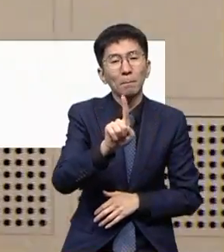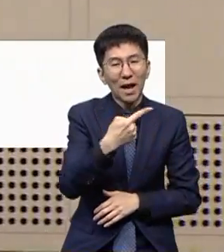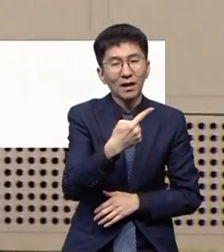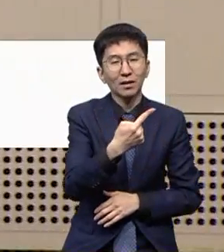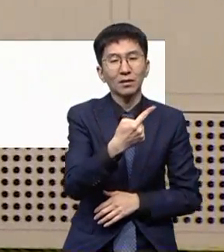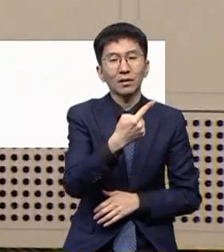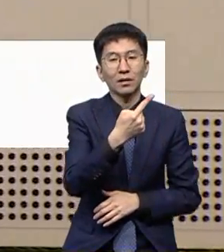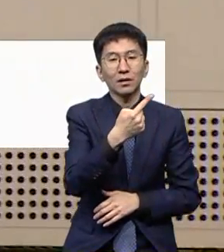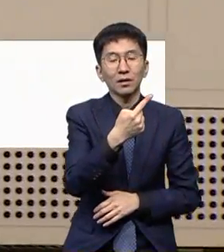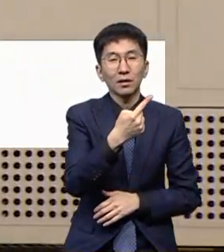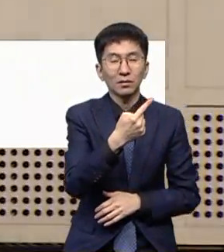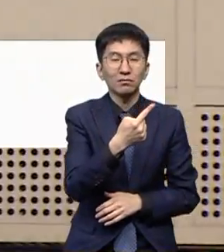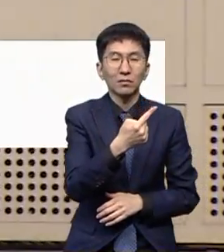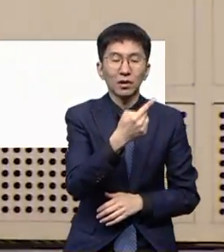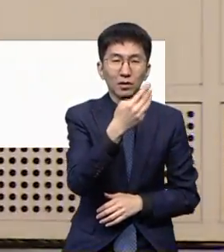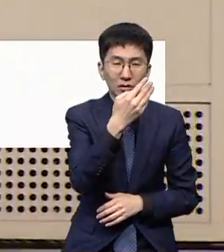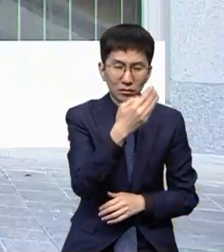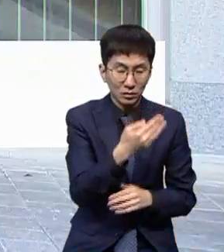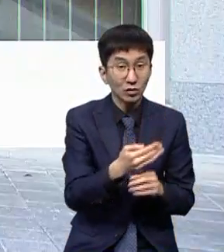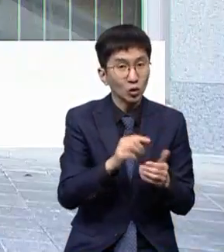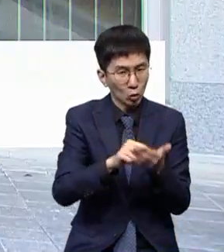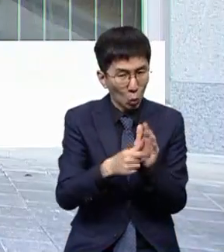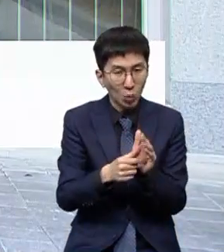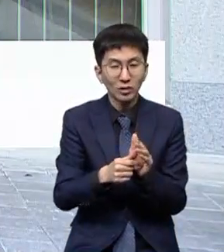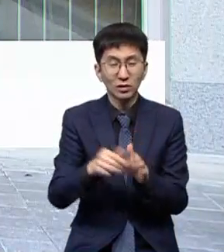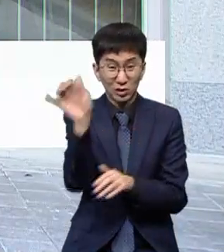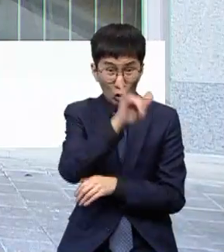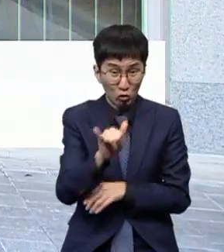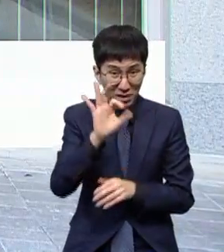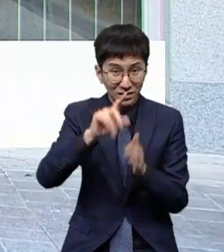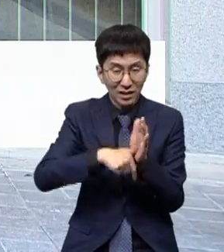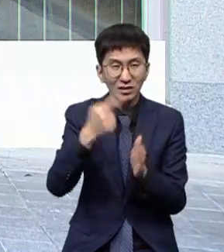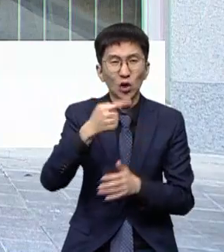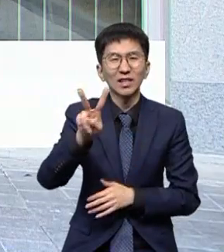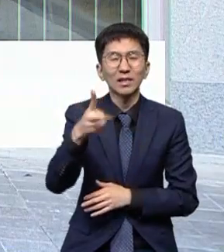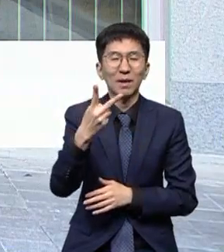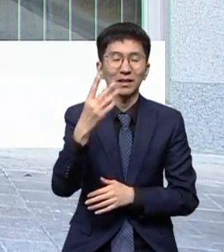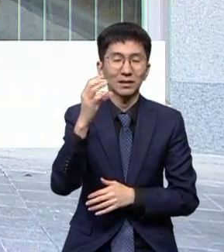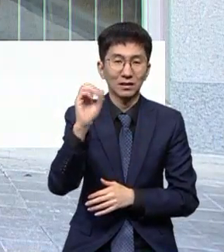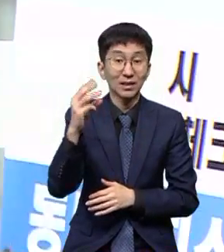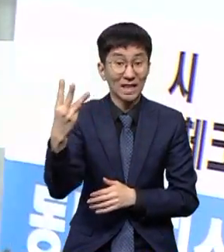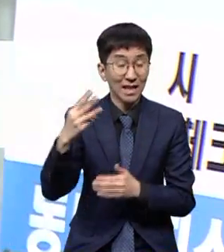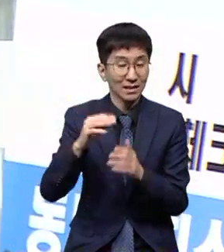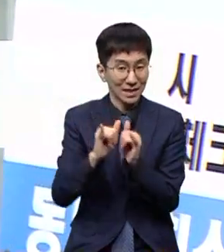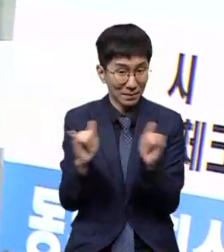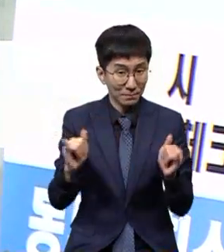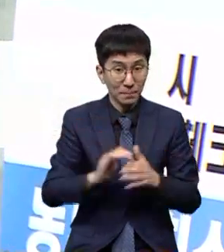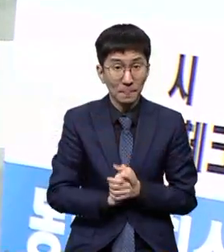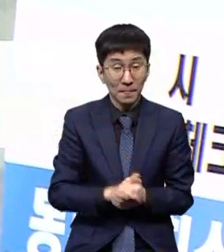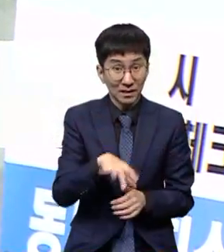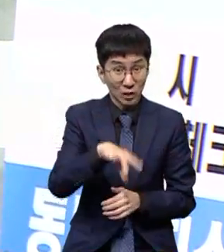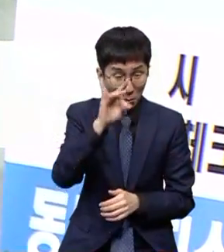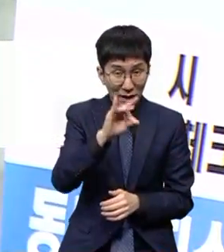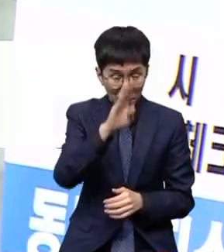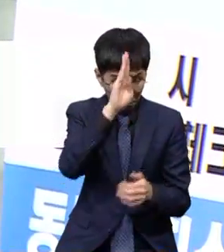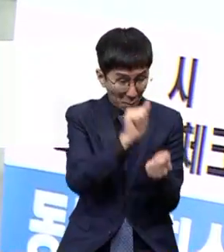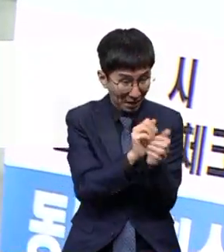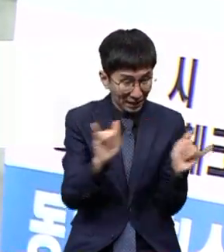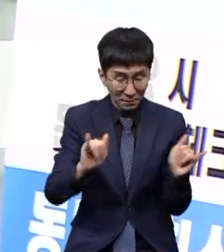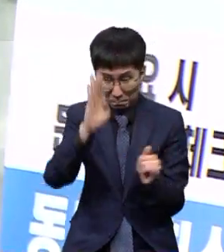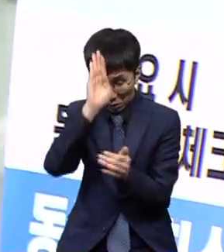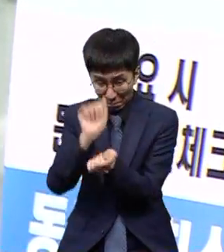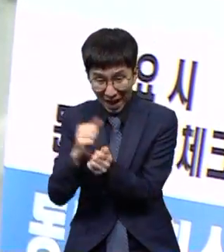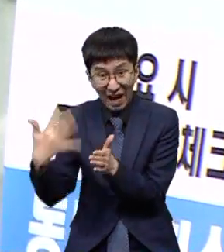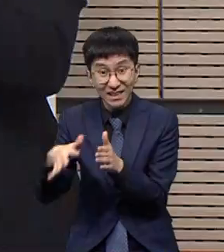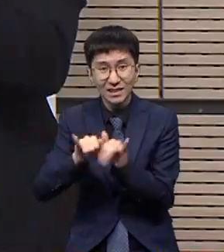전체로는 1,203명입니다. 가장 큰 원인은 초기의 확진자들과 비확진자들을 제대로 분리하지 못한